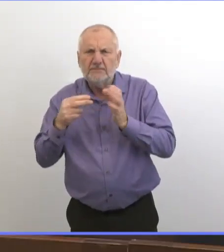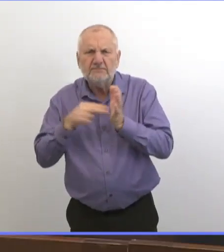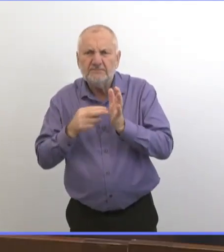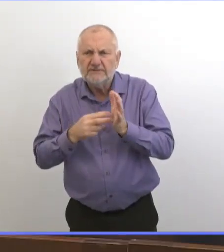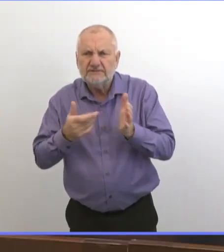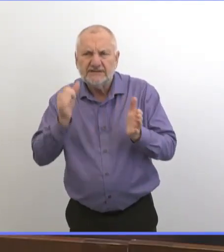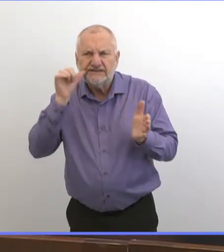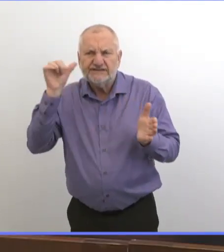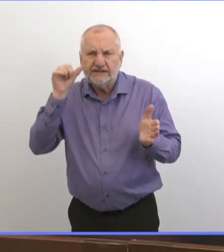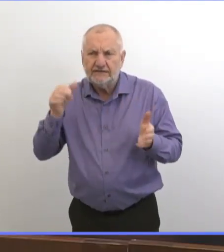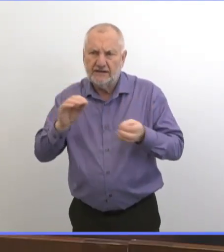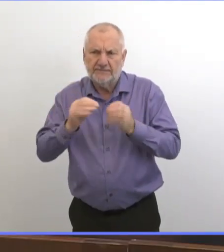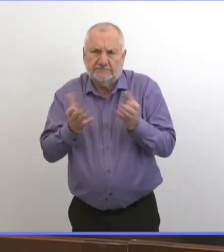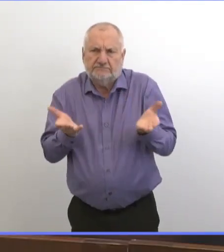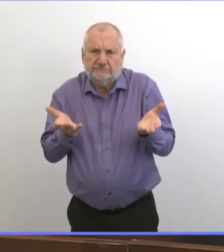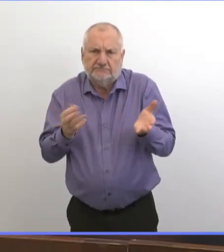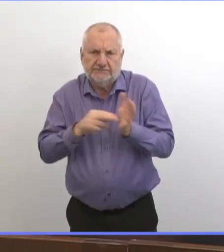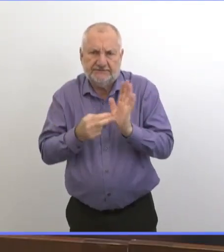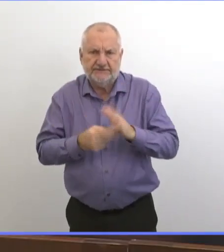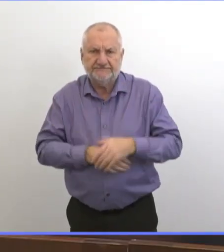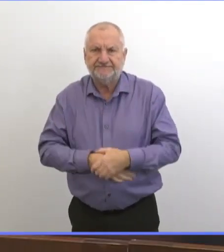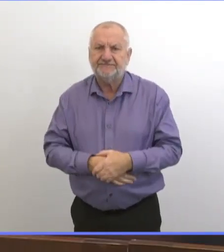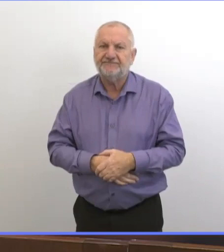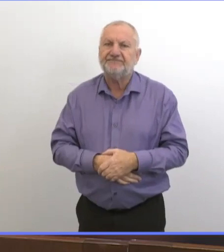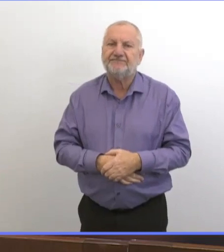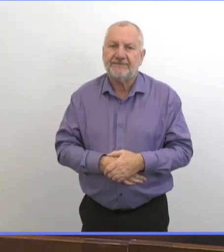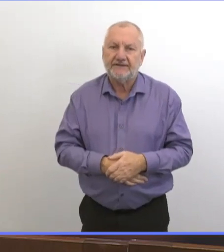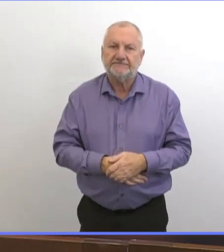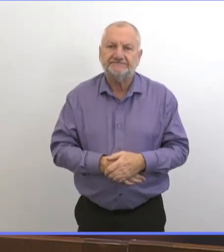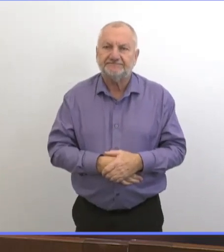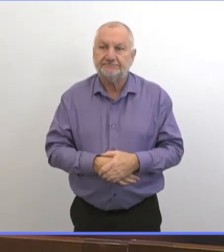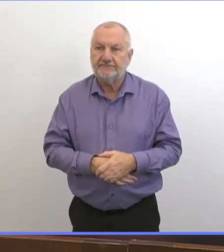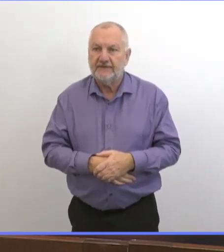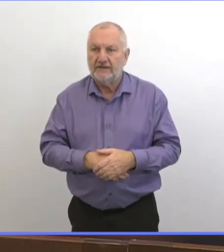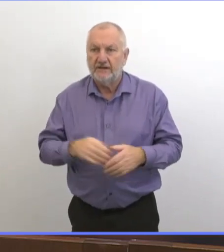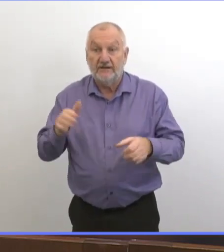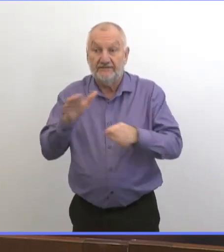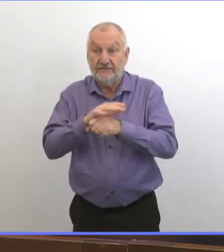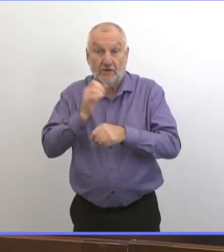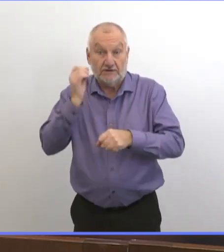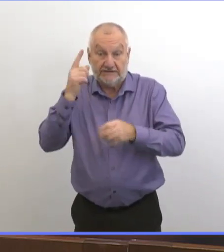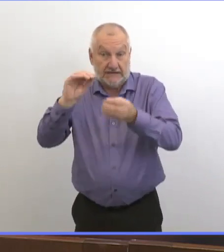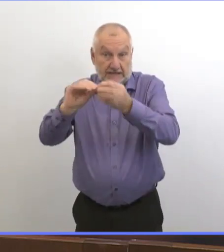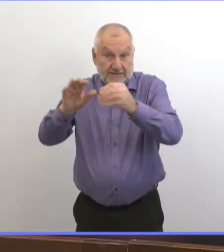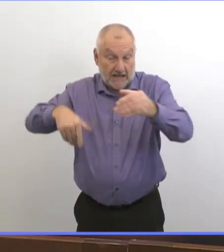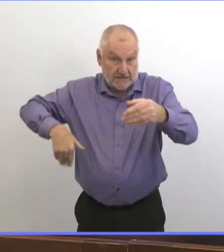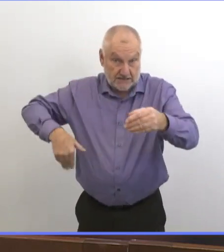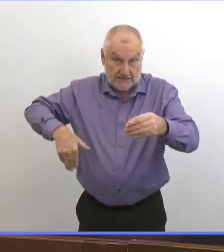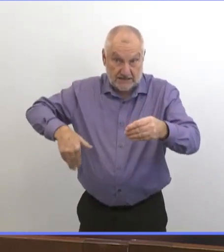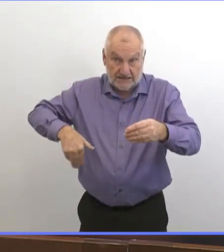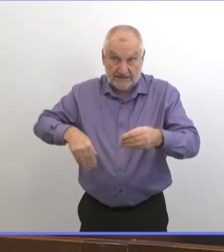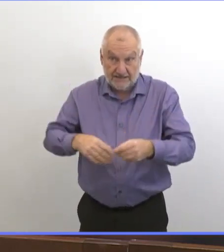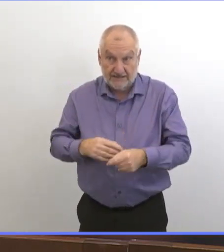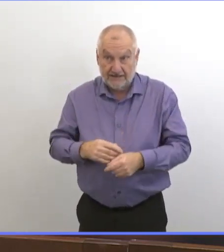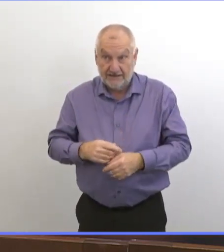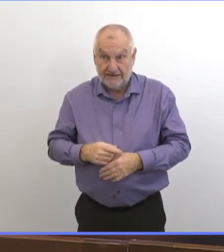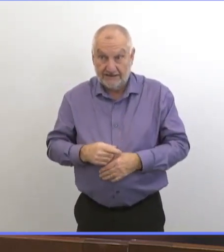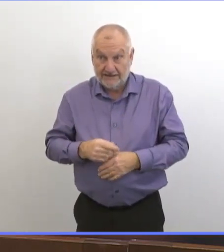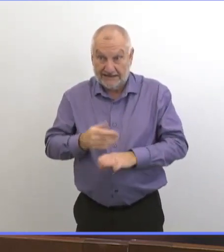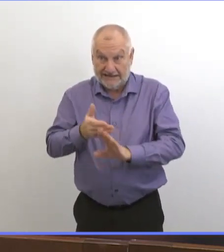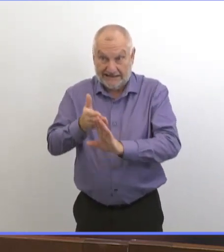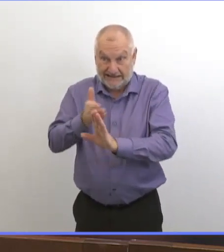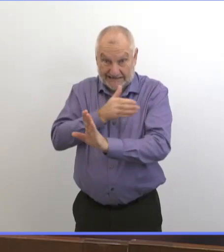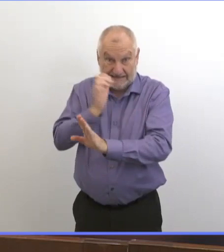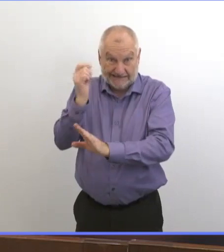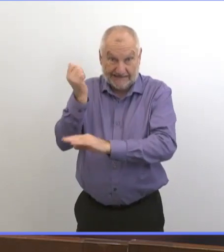Que veulent dire ces chiffres ? C'est encore un peu tôt pour vraiment comprendre les effets des nouvelles